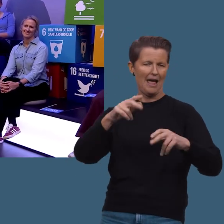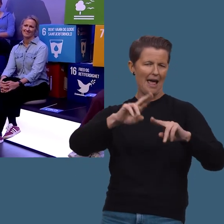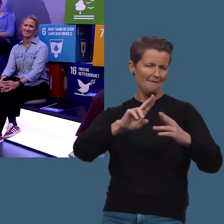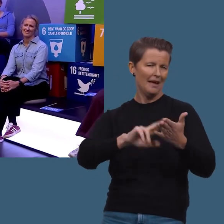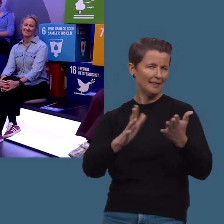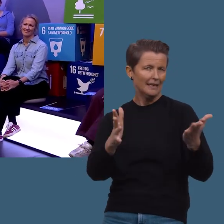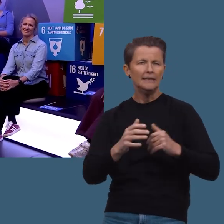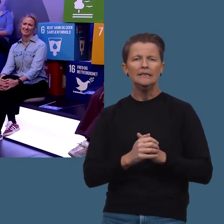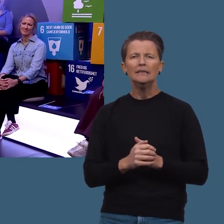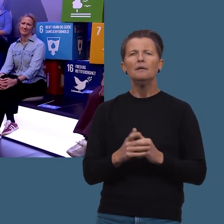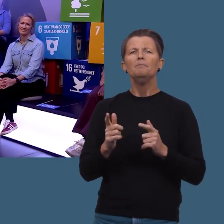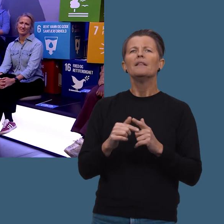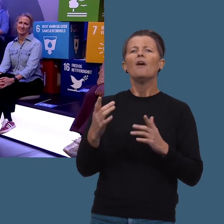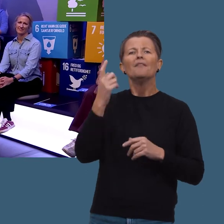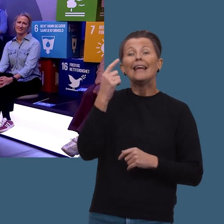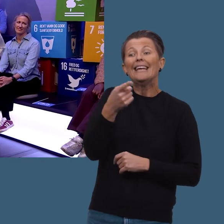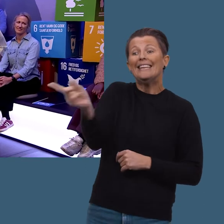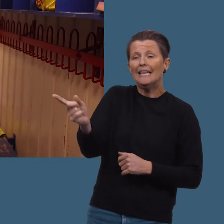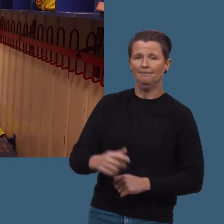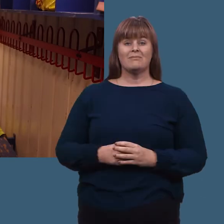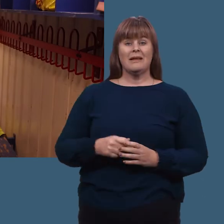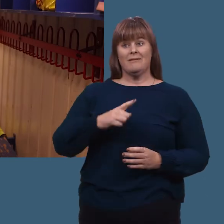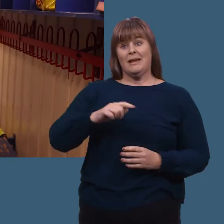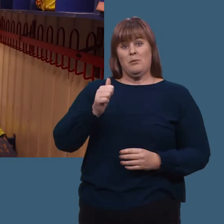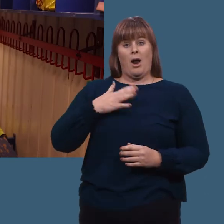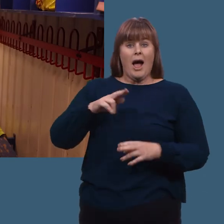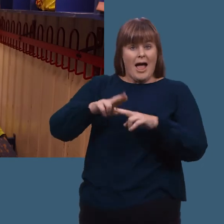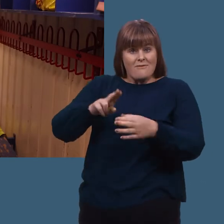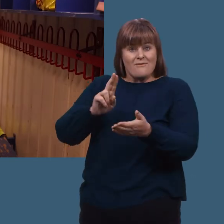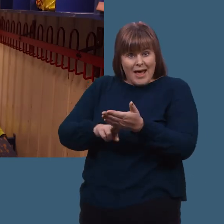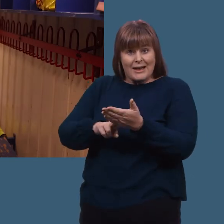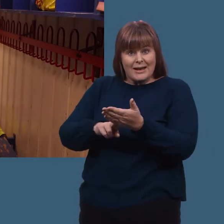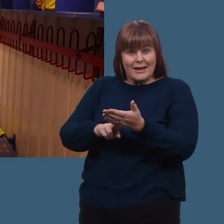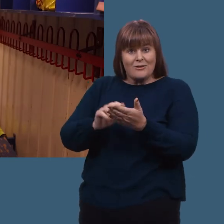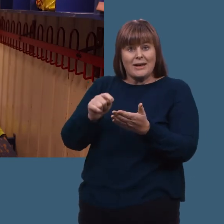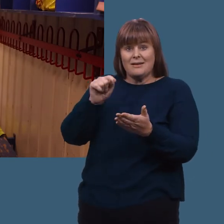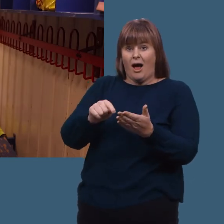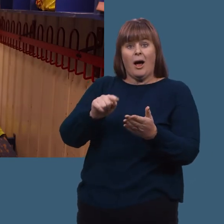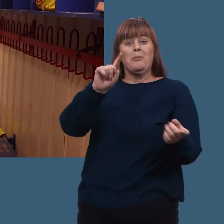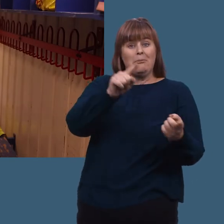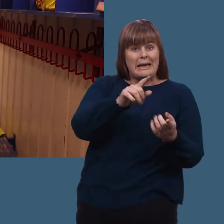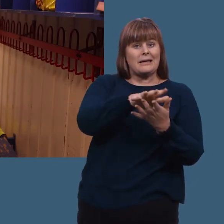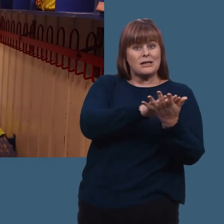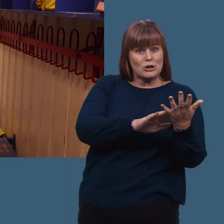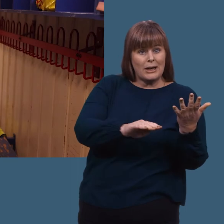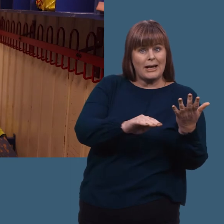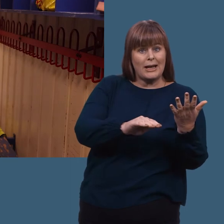vi trenger FN. Men hva tenker disse? Vi burde ha FN fordi da er det mye